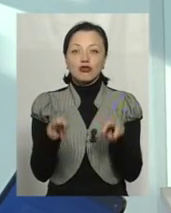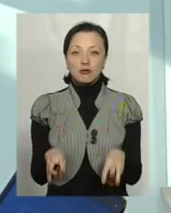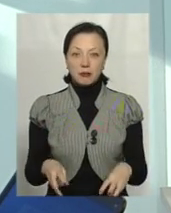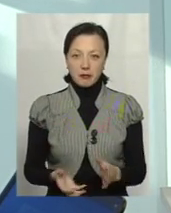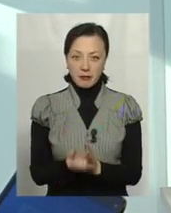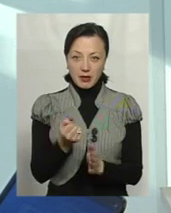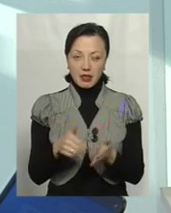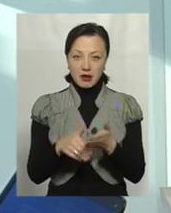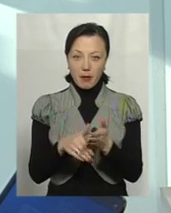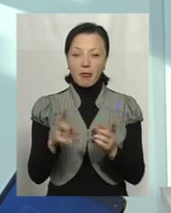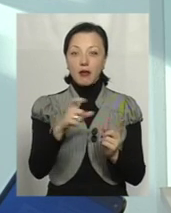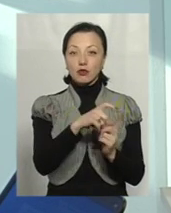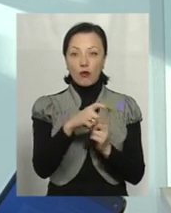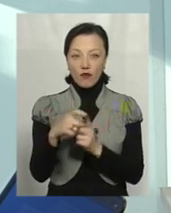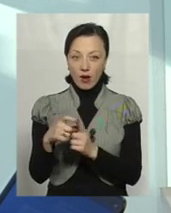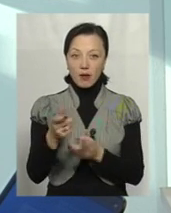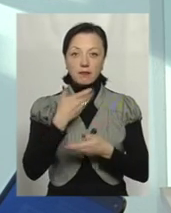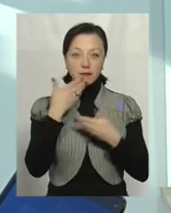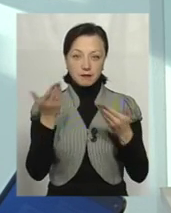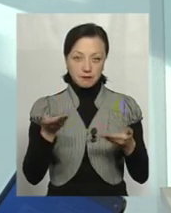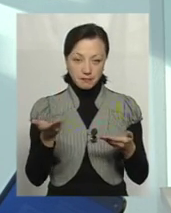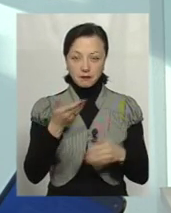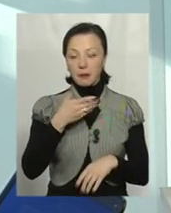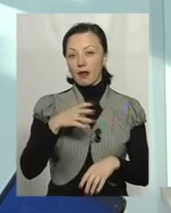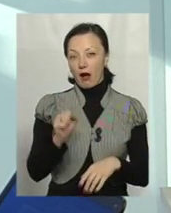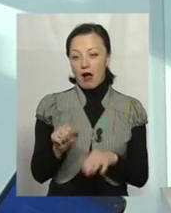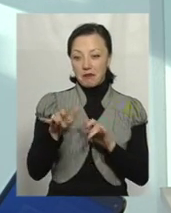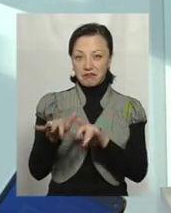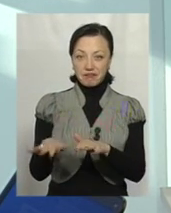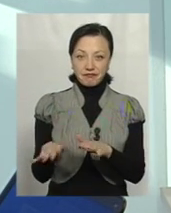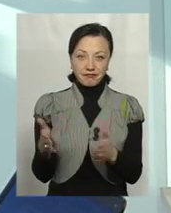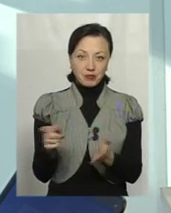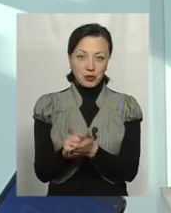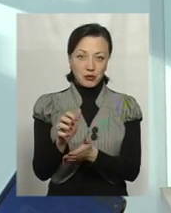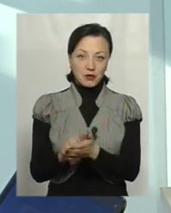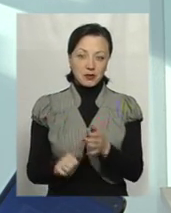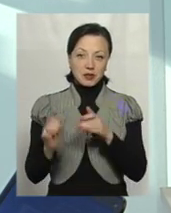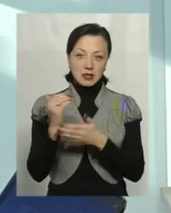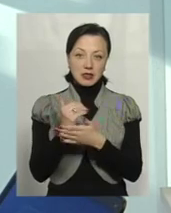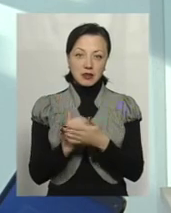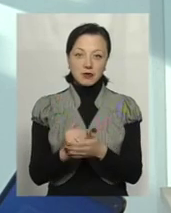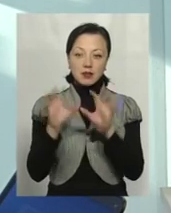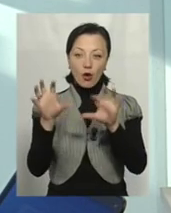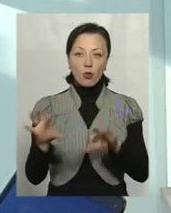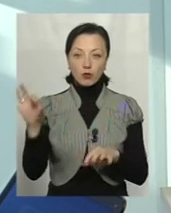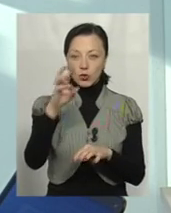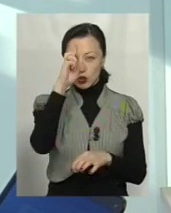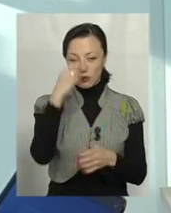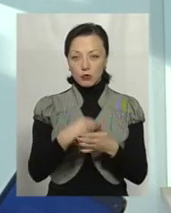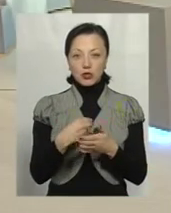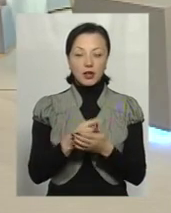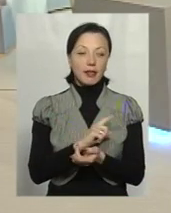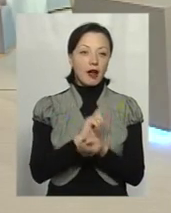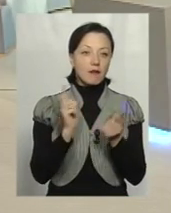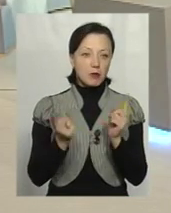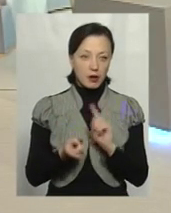підтримують? Тобто на словах ми декларуємо, а на ділі в податковій системі, в законі України про державний бюджет навпаки.